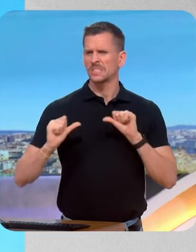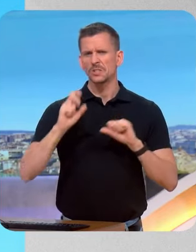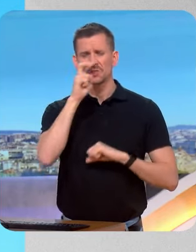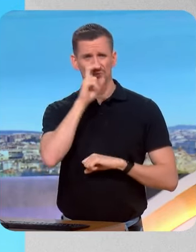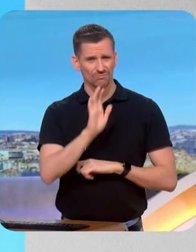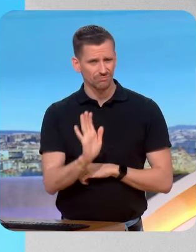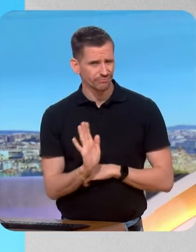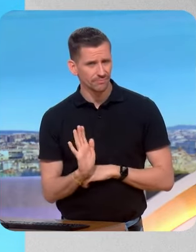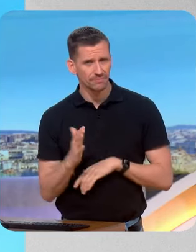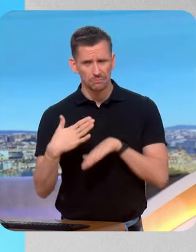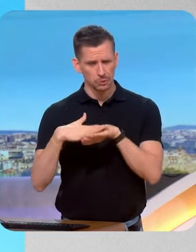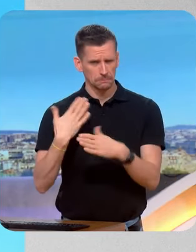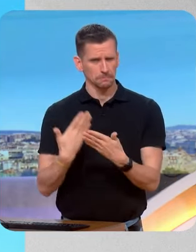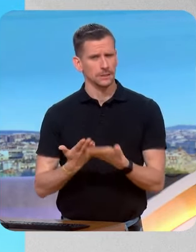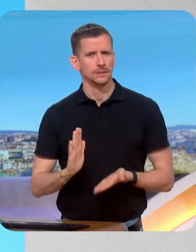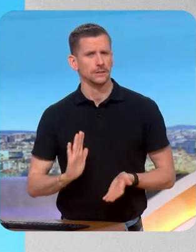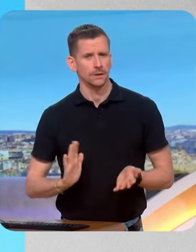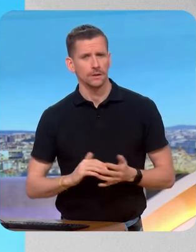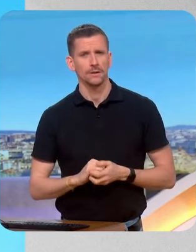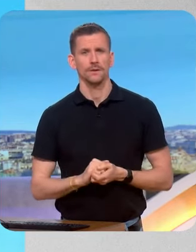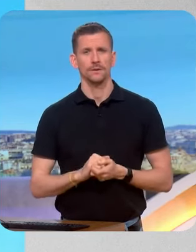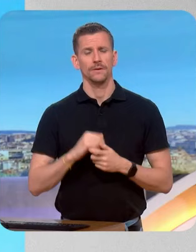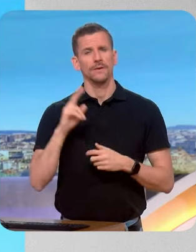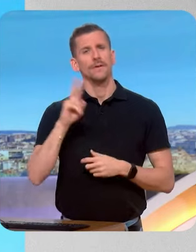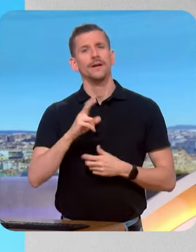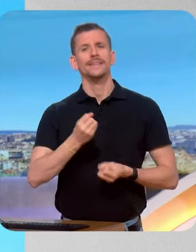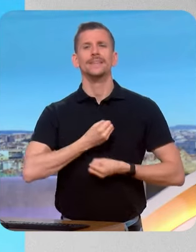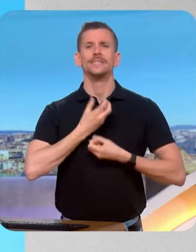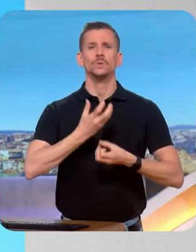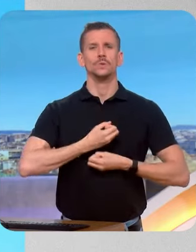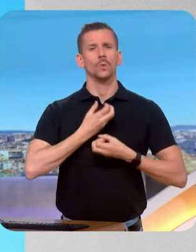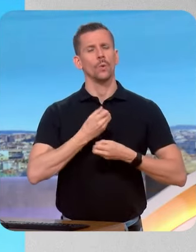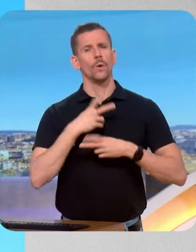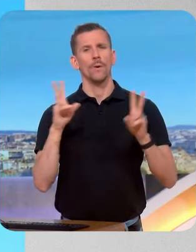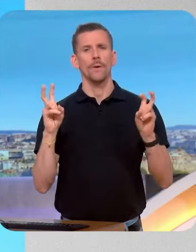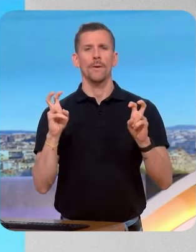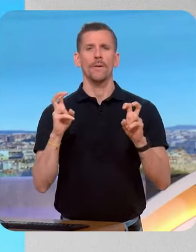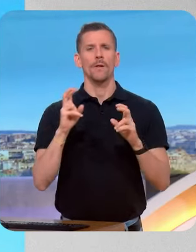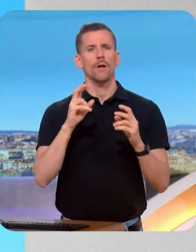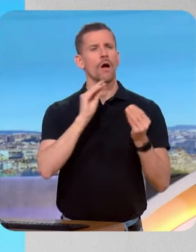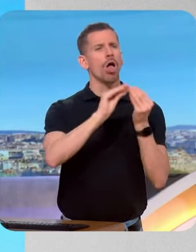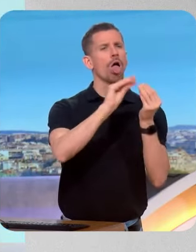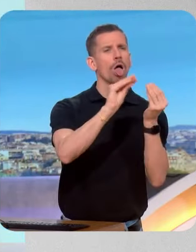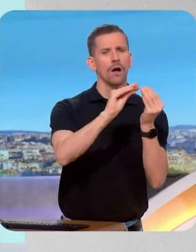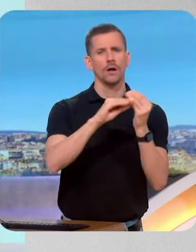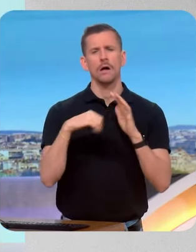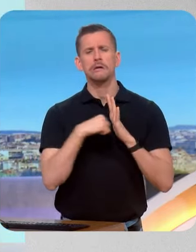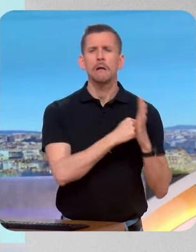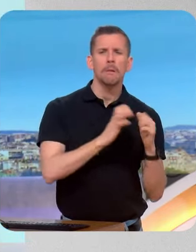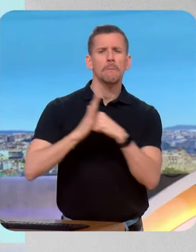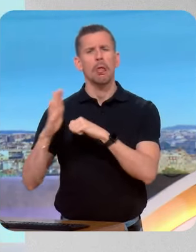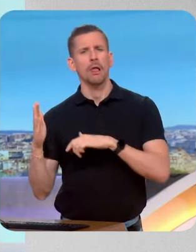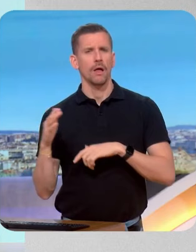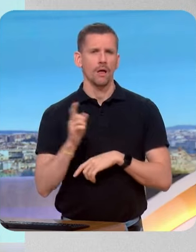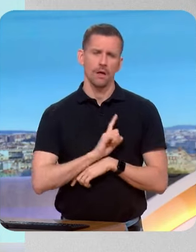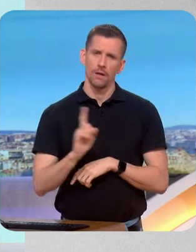'hui, elle tient des discours un peu trop aseptisés ou parfois totalement radicalisés quand il s'agit des extrêmes. Non, de temps en temps, c'est bien de se faire l'écho de